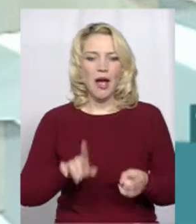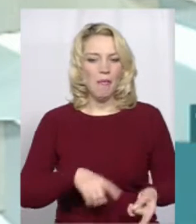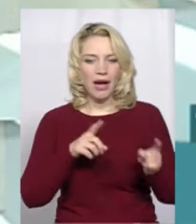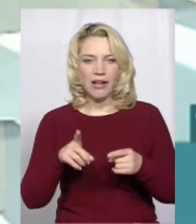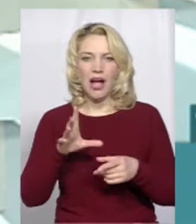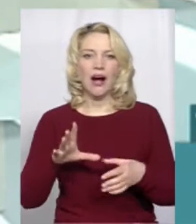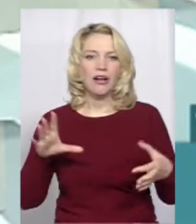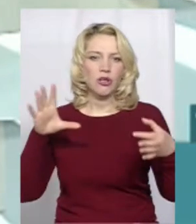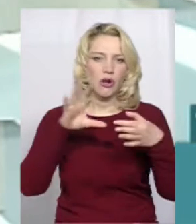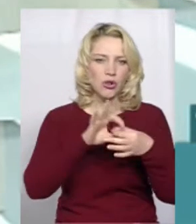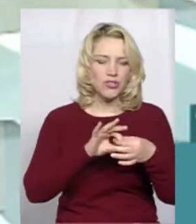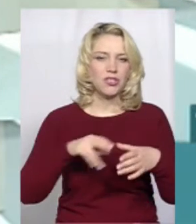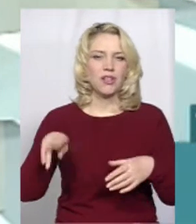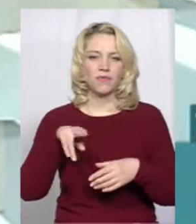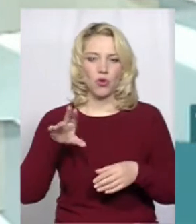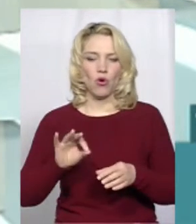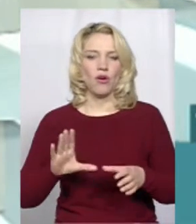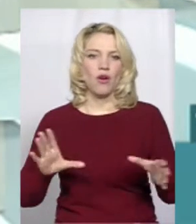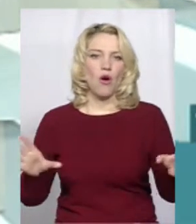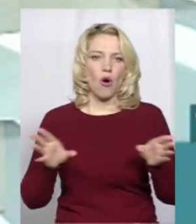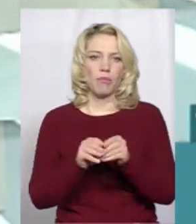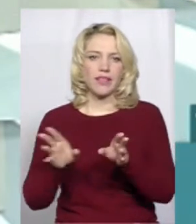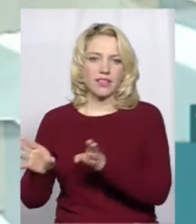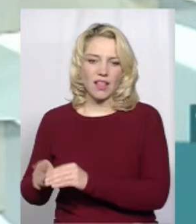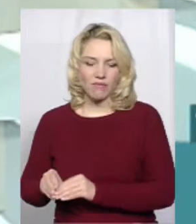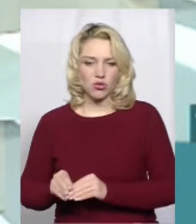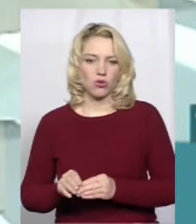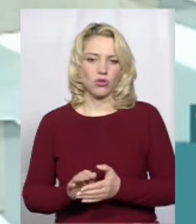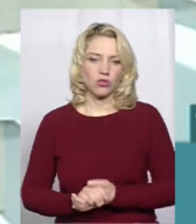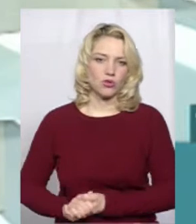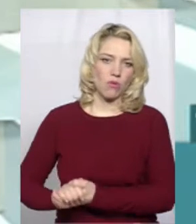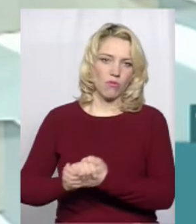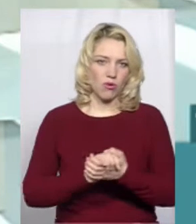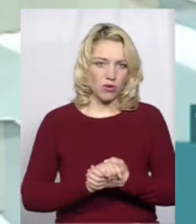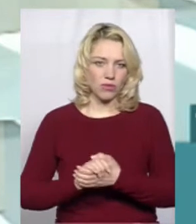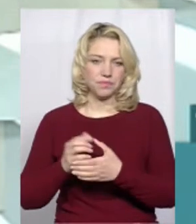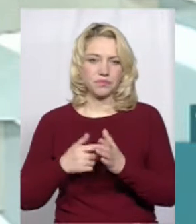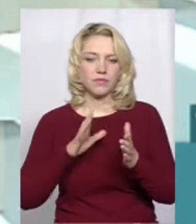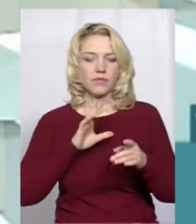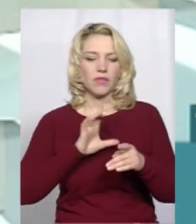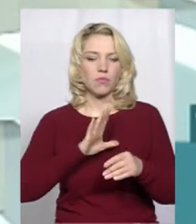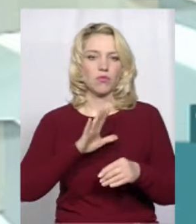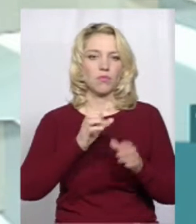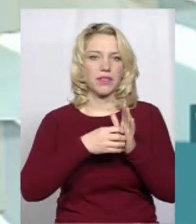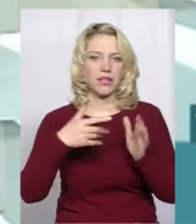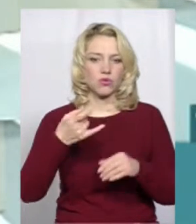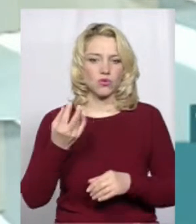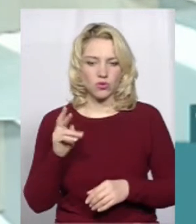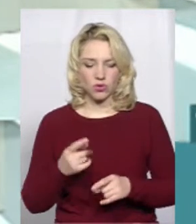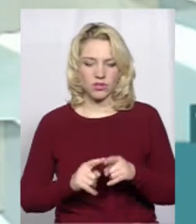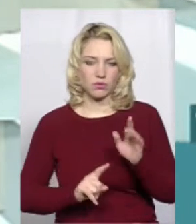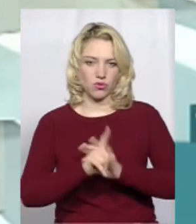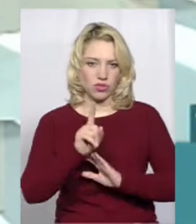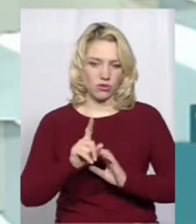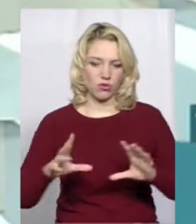долучення до об'єднавчого процесу. Ми знаємо, що об'єднавчий собор відбувся 15 грудня, і це лише початок цього об